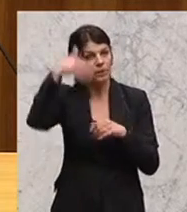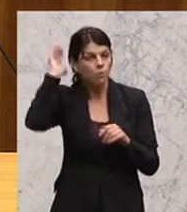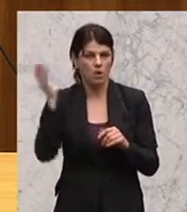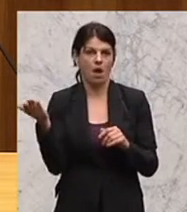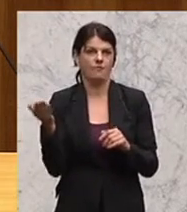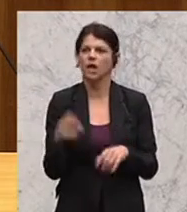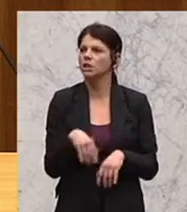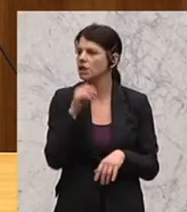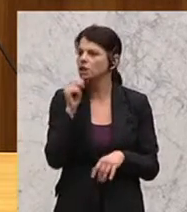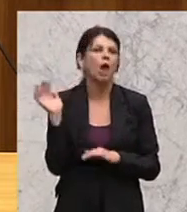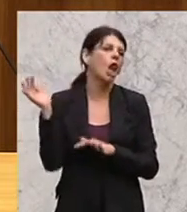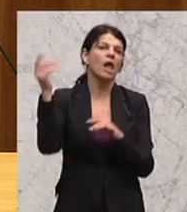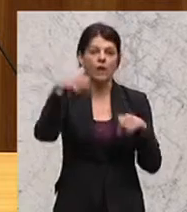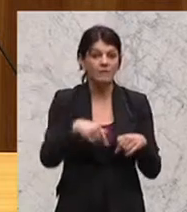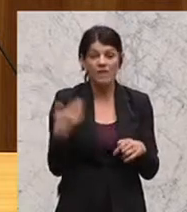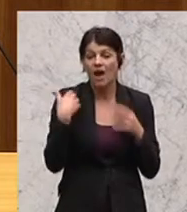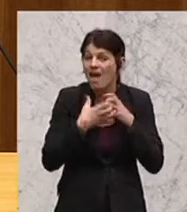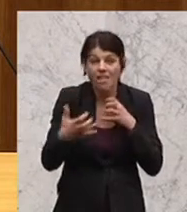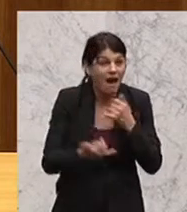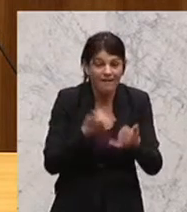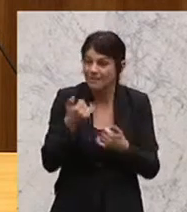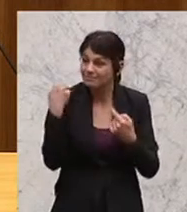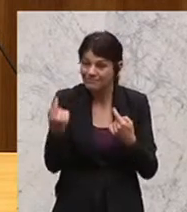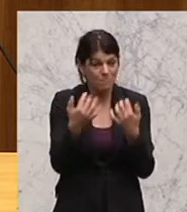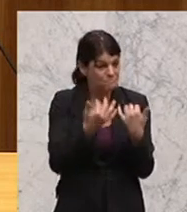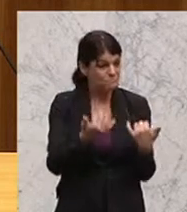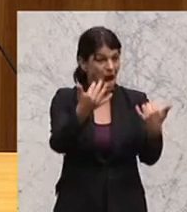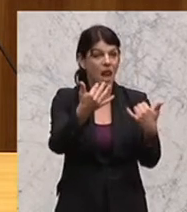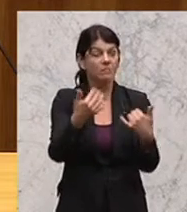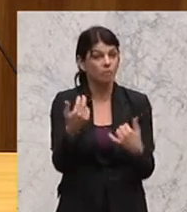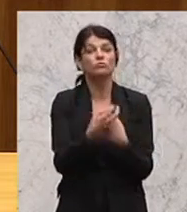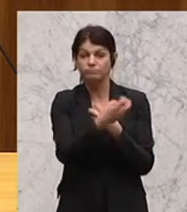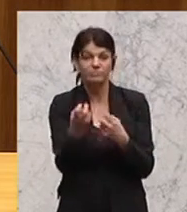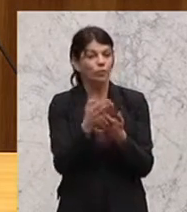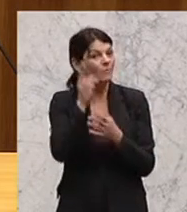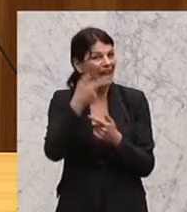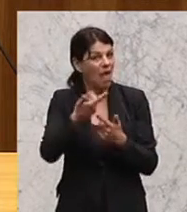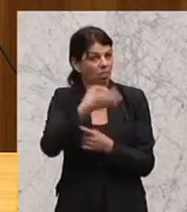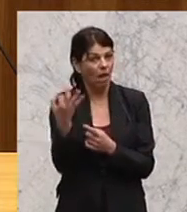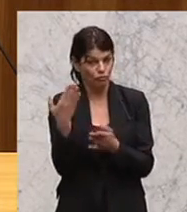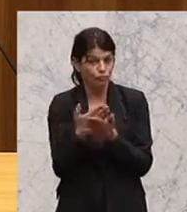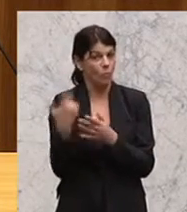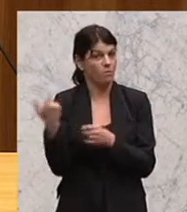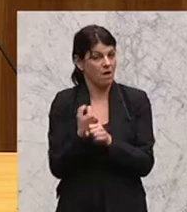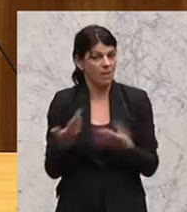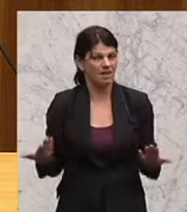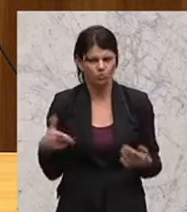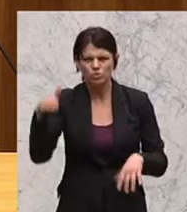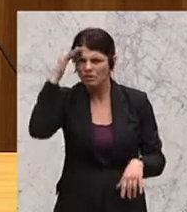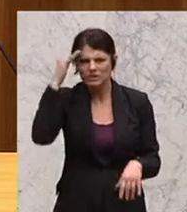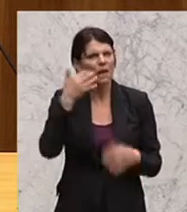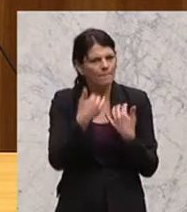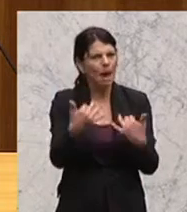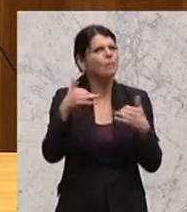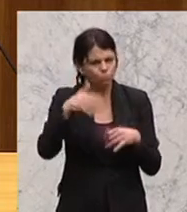einer, der irgendwo hergekommen ist, er war selbst lange Jahre als Parlamentarier im Wiener Landtag tätig. Das heißt, er müsste schon wissen, dass das Parlament